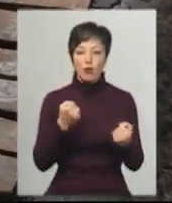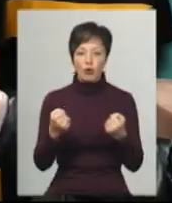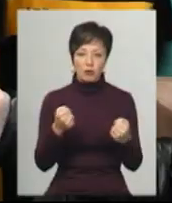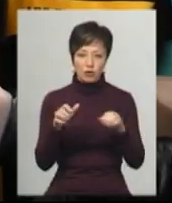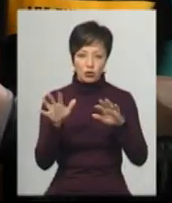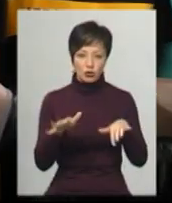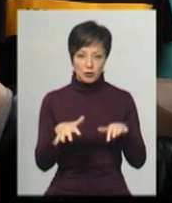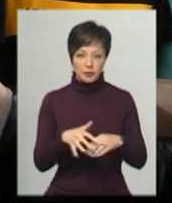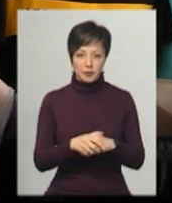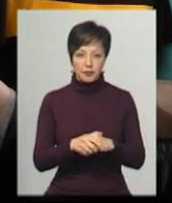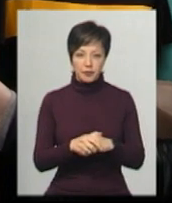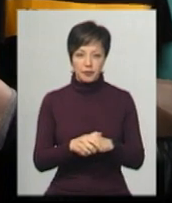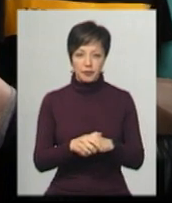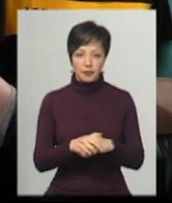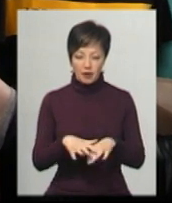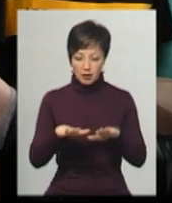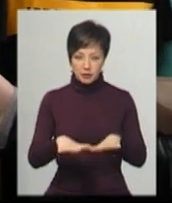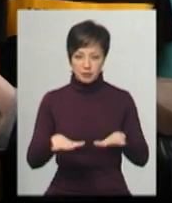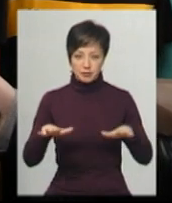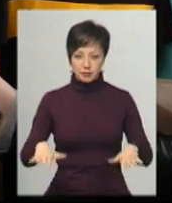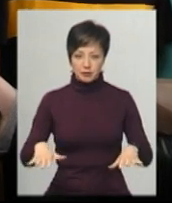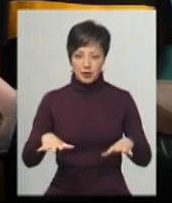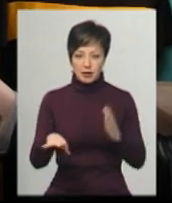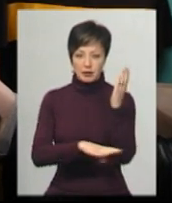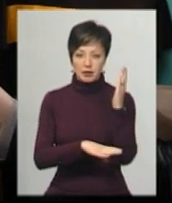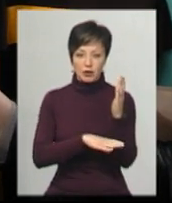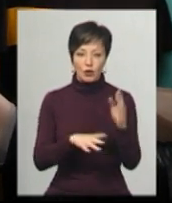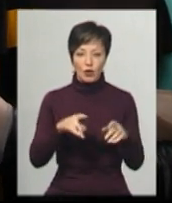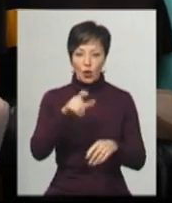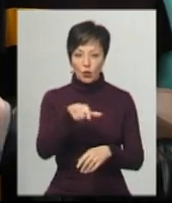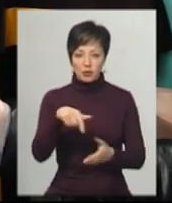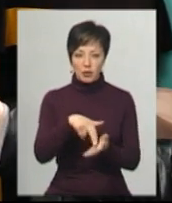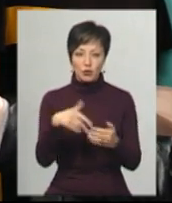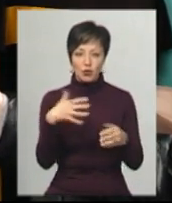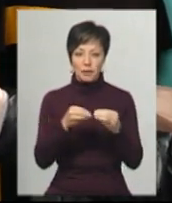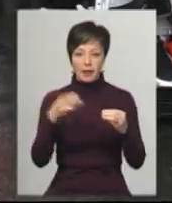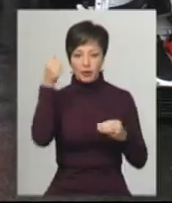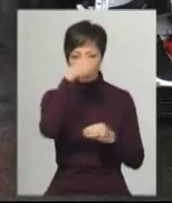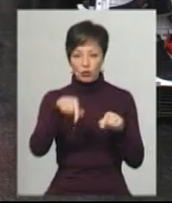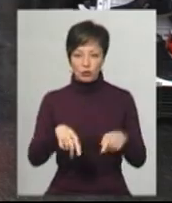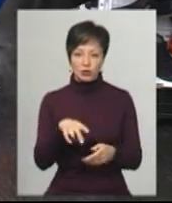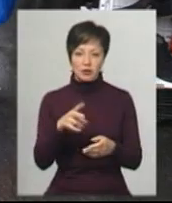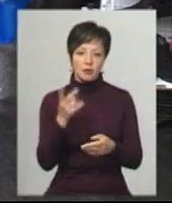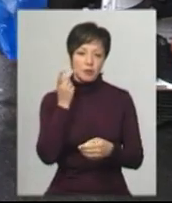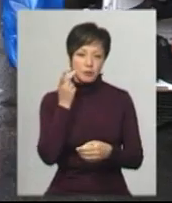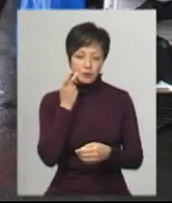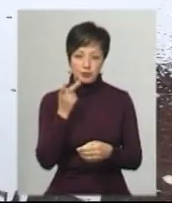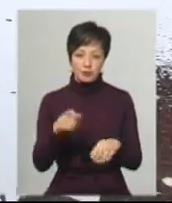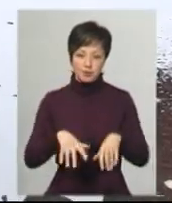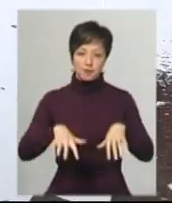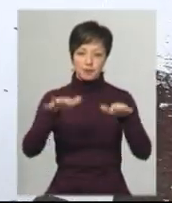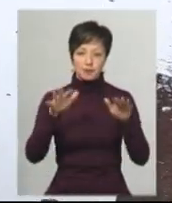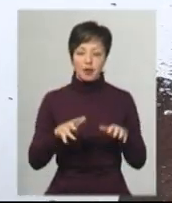негодою. Трапить, щоб люди могли пройти, по-другому варіантів нема ніяких. Я вже 15 років тут стою і так постійно топить. Звісно,